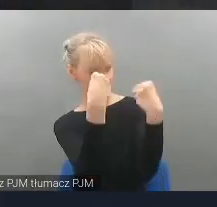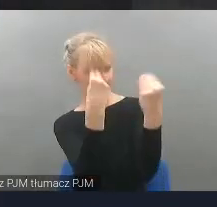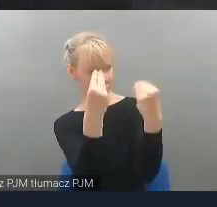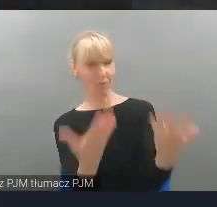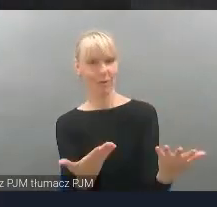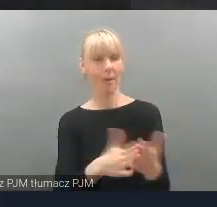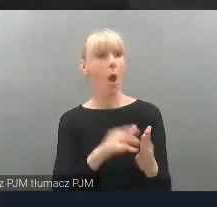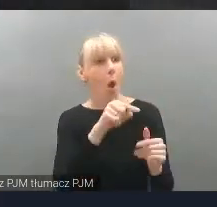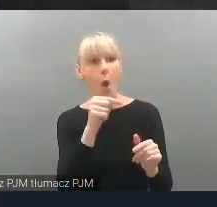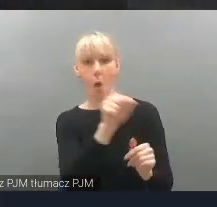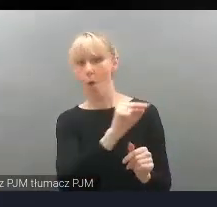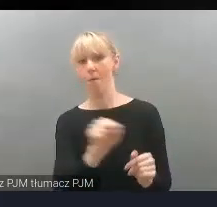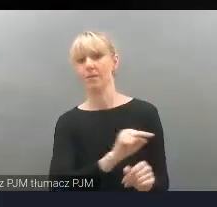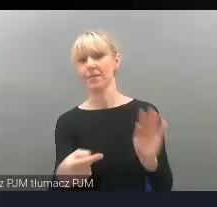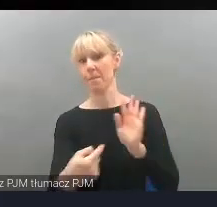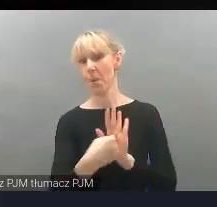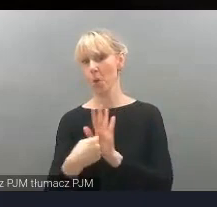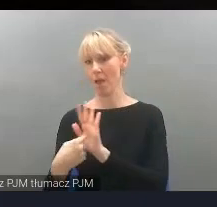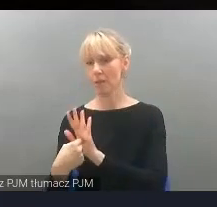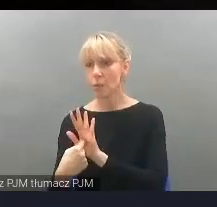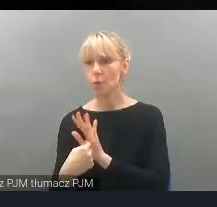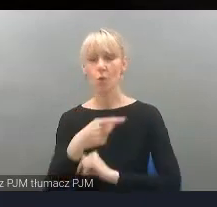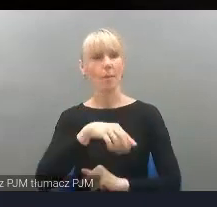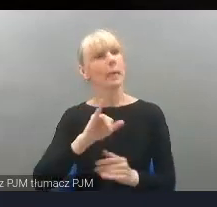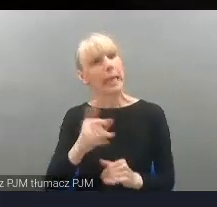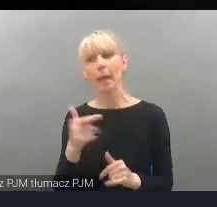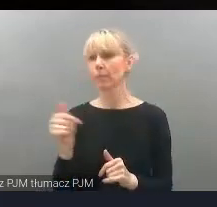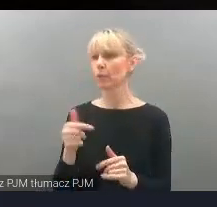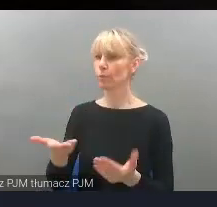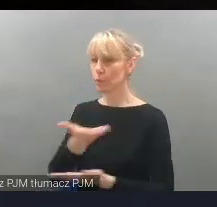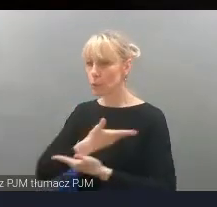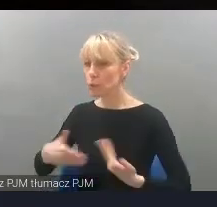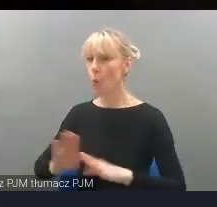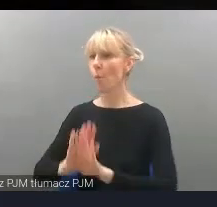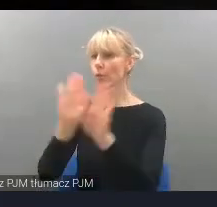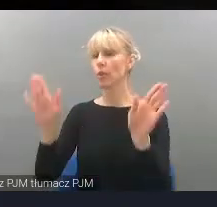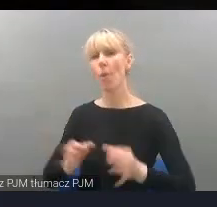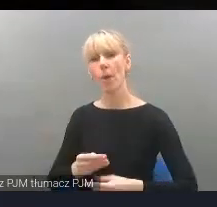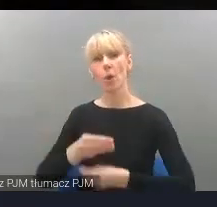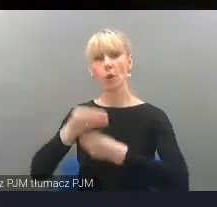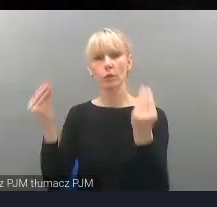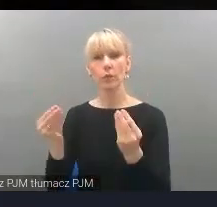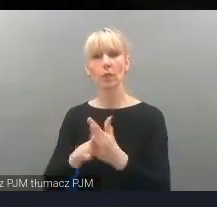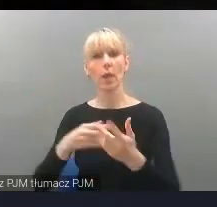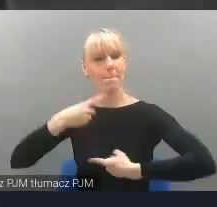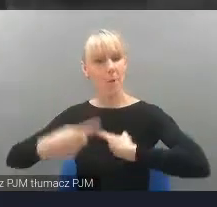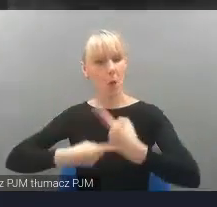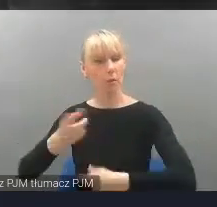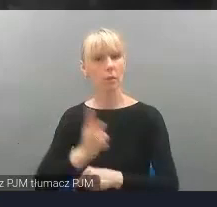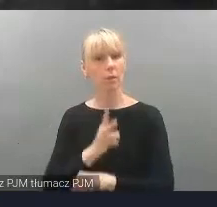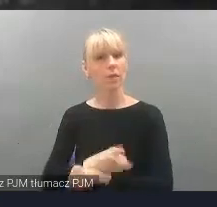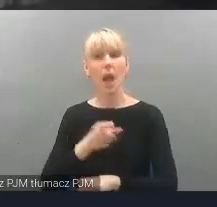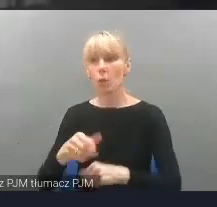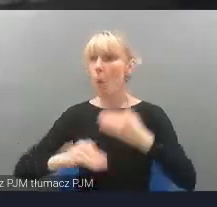pokazują, w jakim kierunku powinniśmy się rozwijać. Tak naprawdę proces dostępności, budowania takiej pełnej